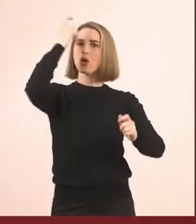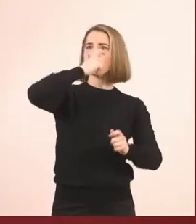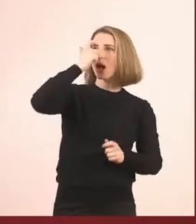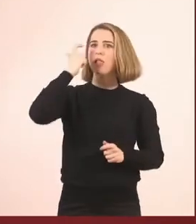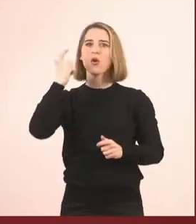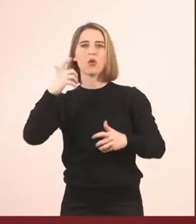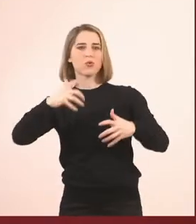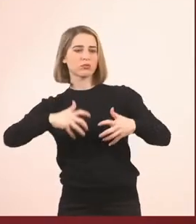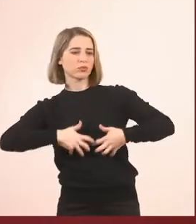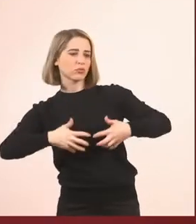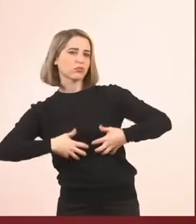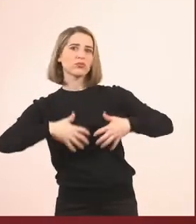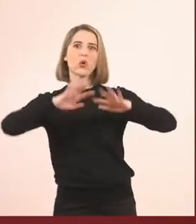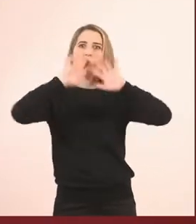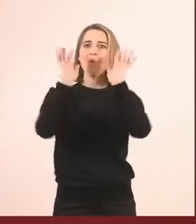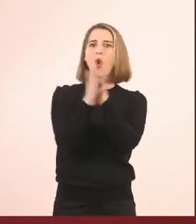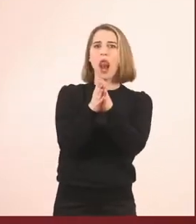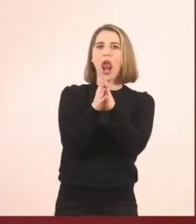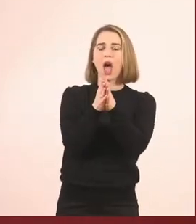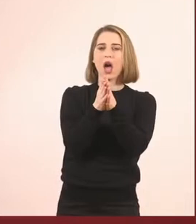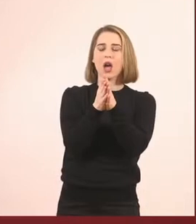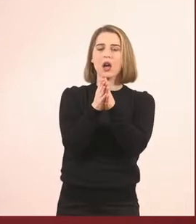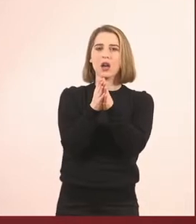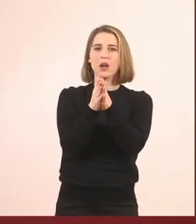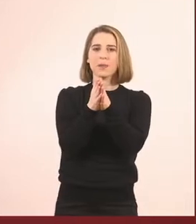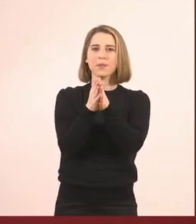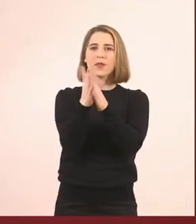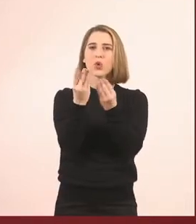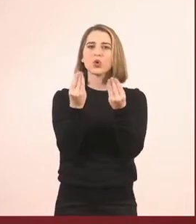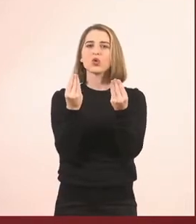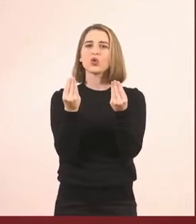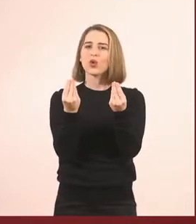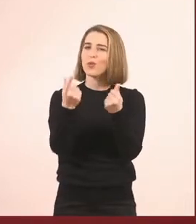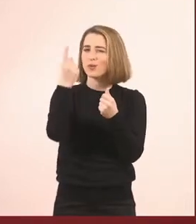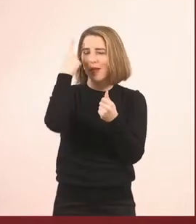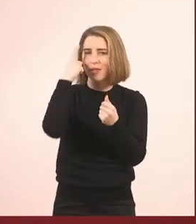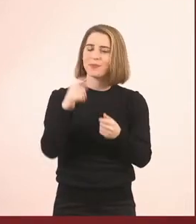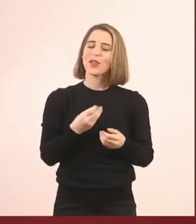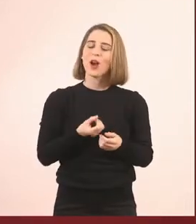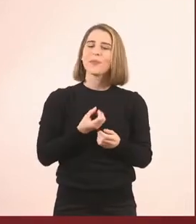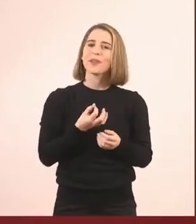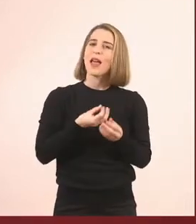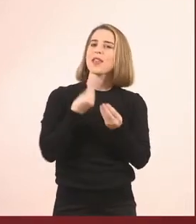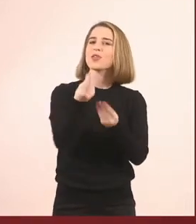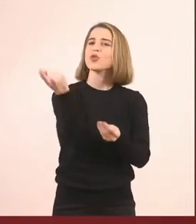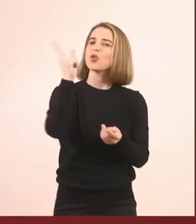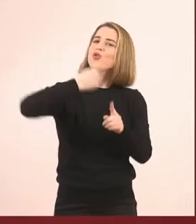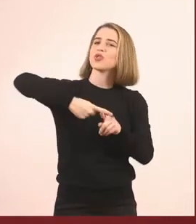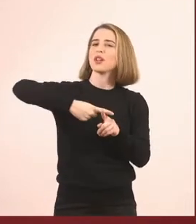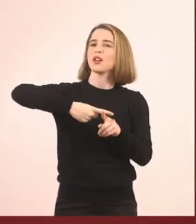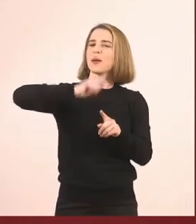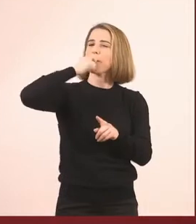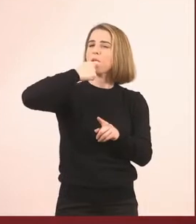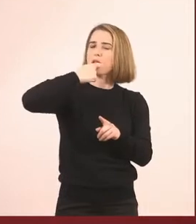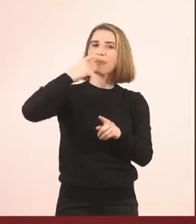και με άλλο τρόπο. Με αυτά, με αυτούς τους τρόπους. Επίσης, θα σας δώσω ένα τρικ, ας πούμε, όταν έχουμε ένα πήμα ή